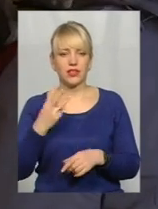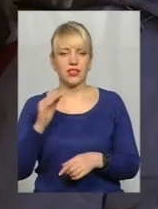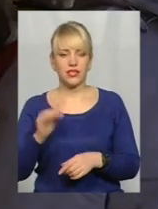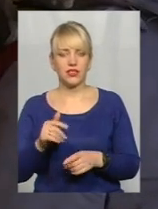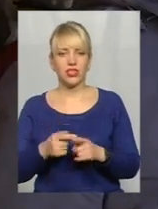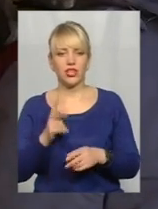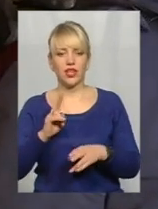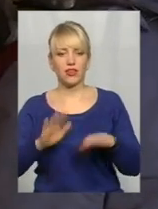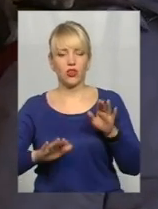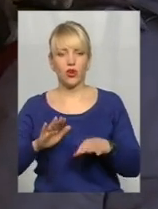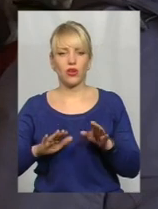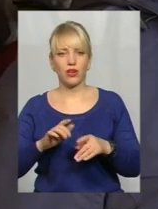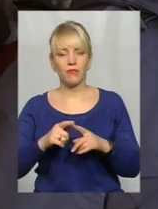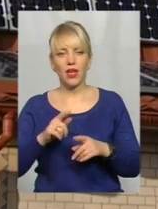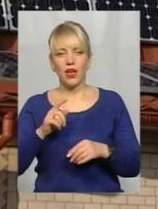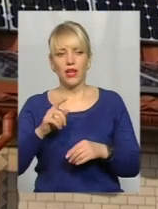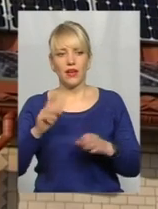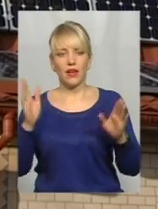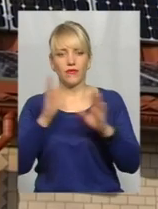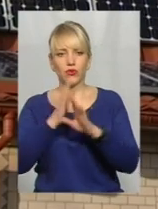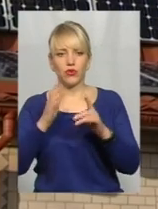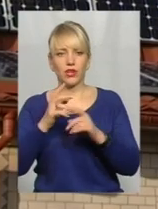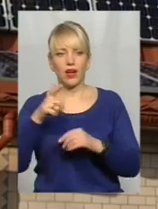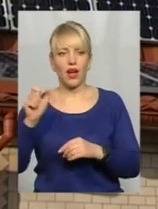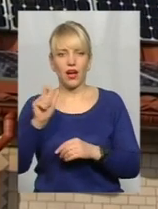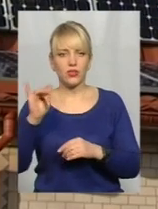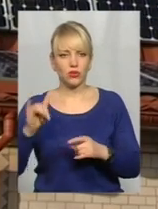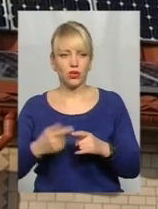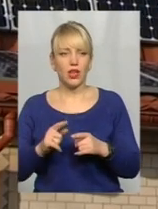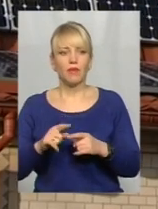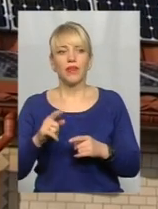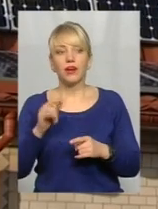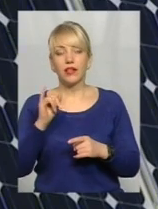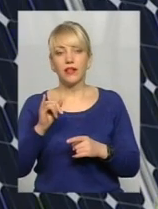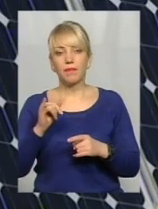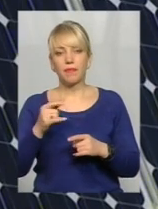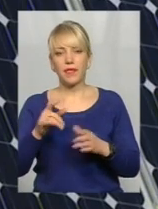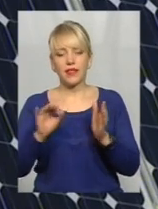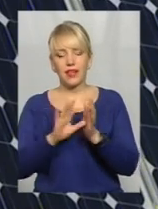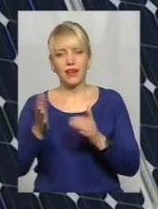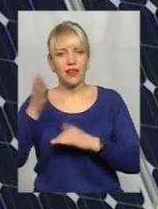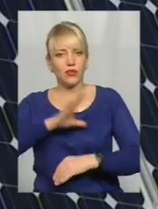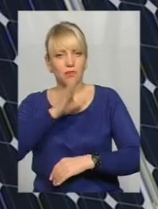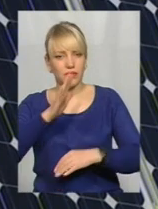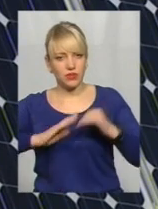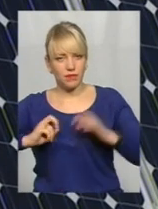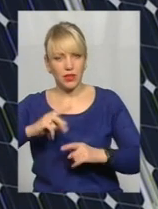великислого газу, який викинулися в атмосферу. Пан Анатолій у минулому енергетик. Конструкцію на даху збирав разом зі своїм товаришем, монтаж зайняв 10